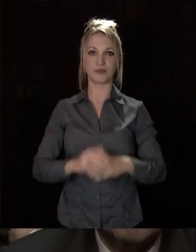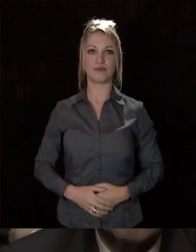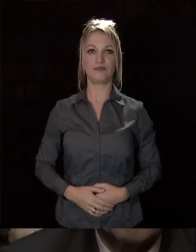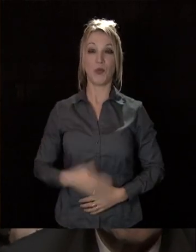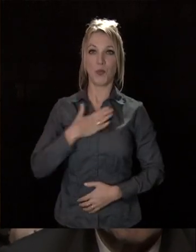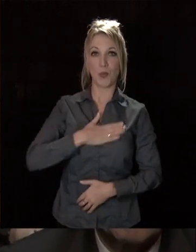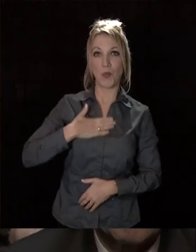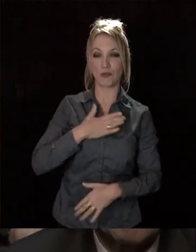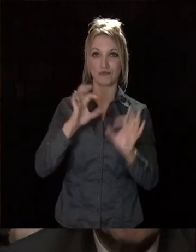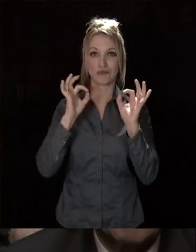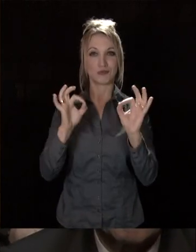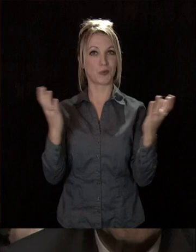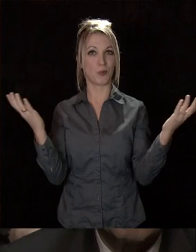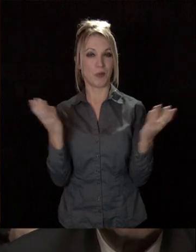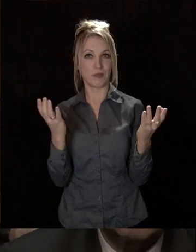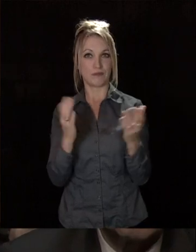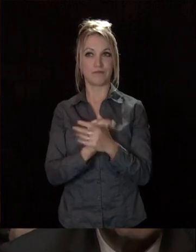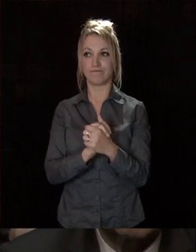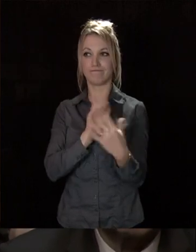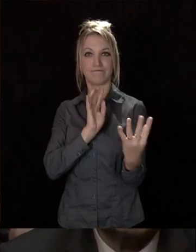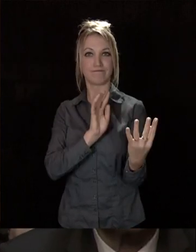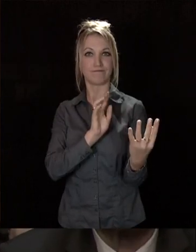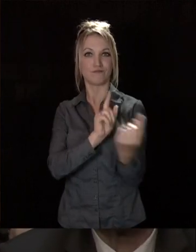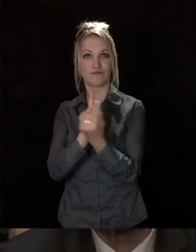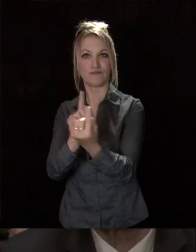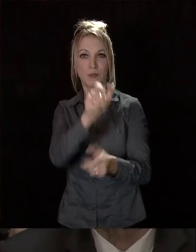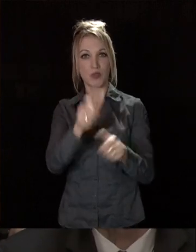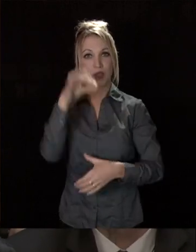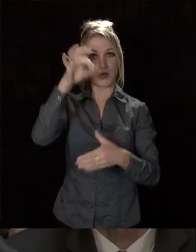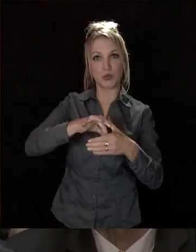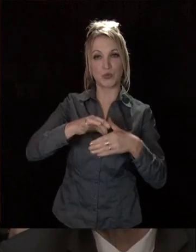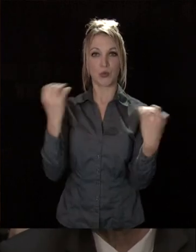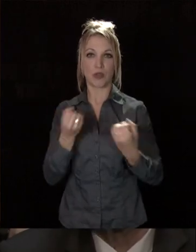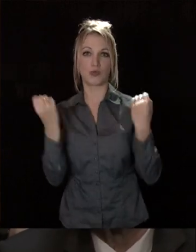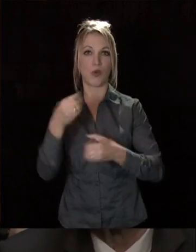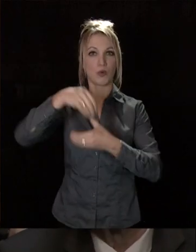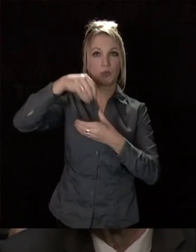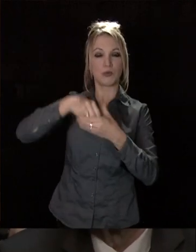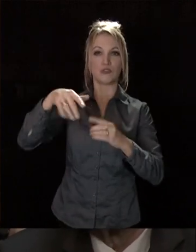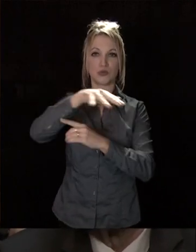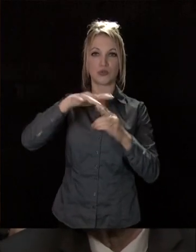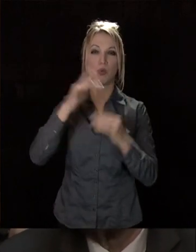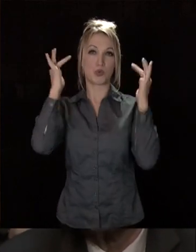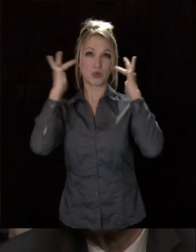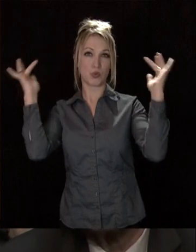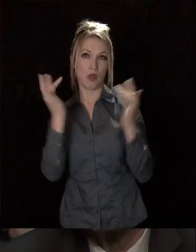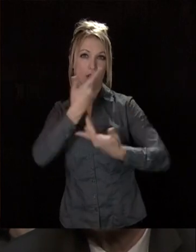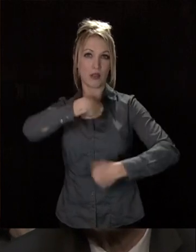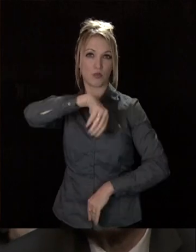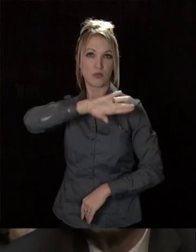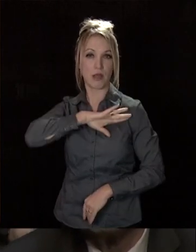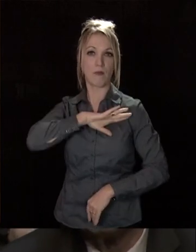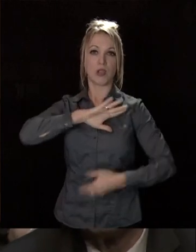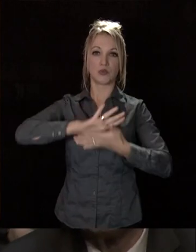me réjouis tout particulièrement de rencontrer élus, acteurs économiques, sociaux, culturels, responsables,